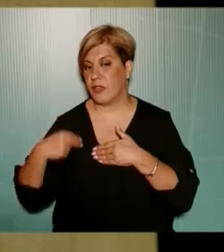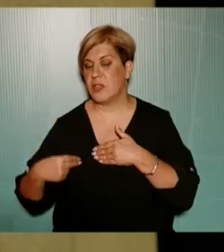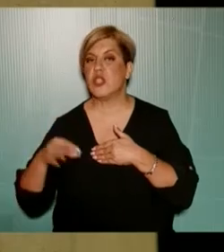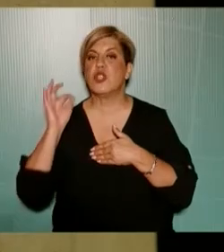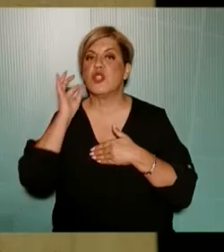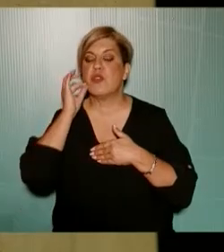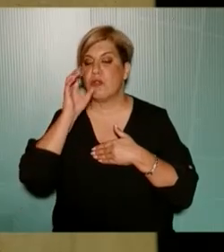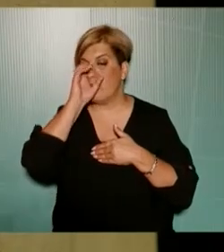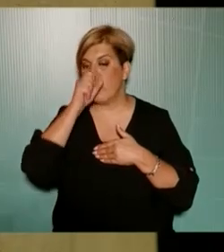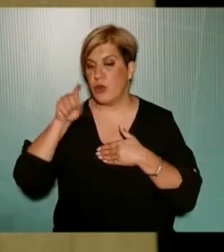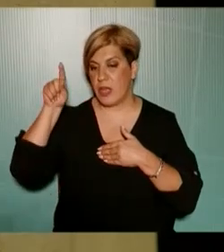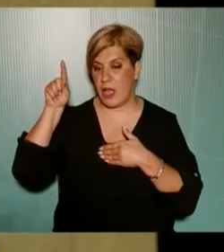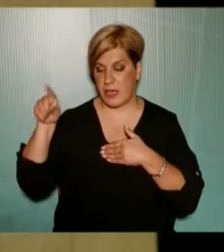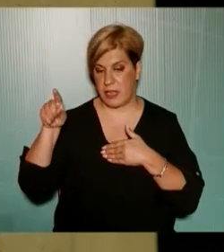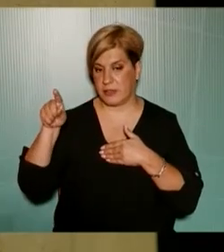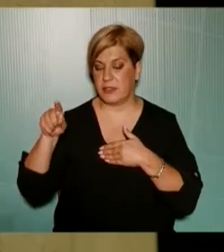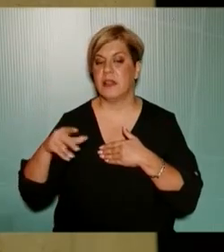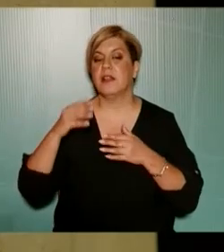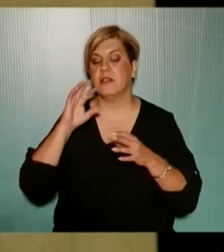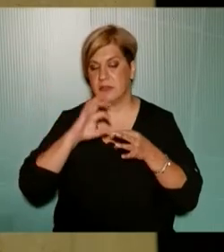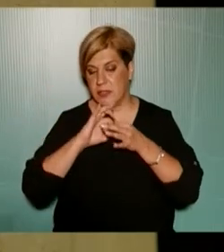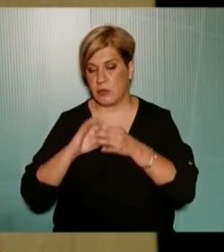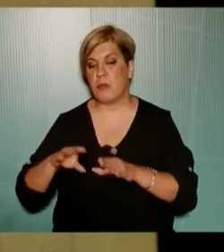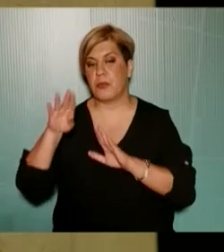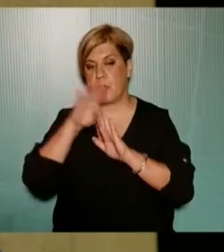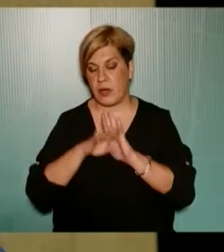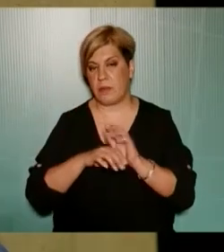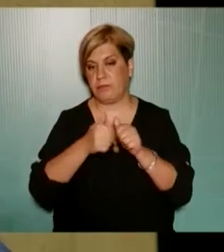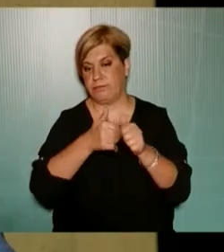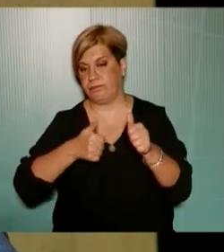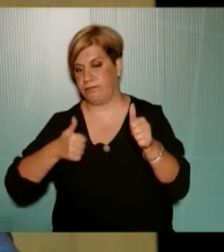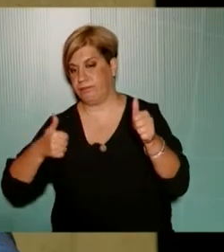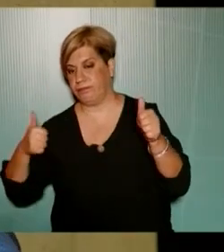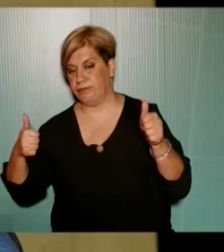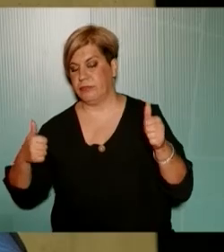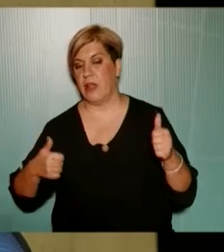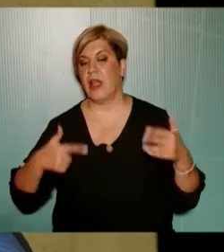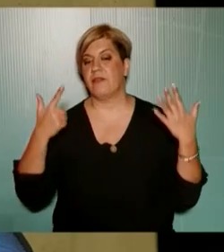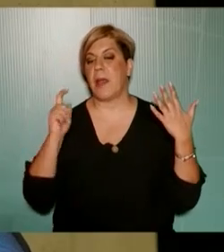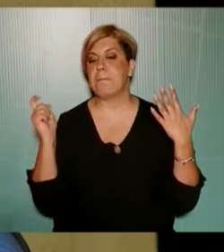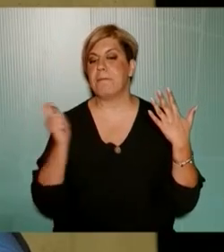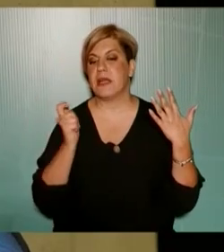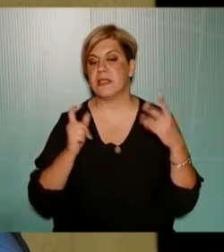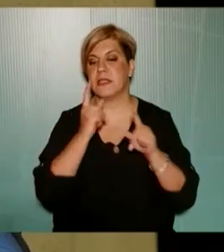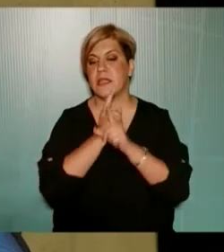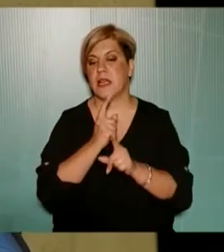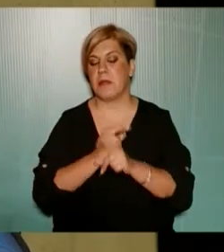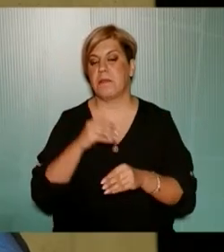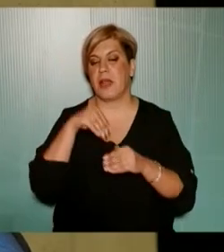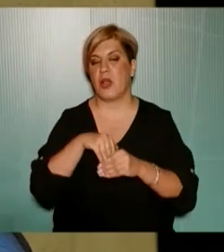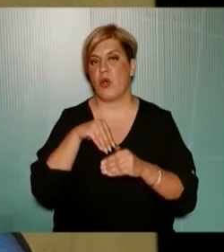Σόφιας και συνεχίζουμε σε ένα πρόγραμμα που έχουμε κάνει για το επόμενο επτάμινο με συγκεκριμένο